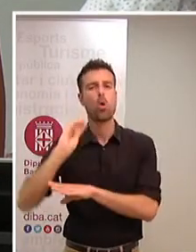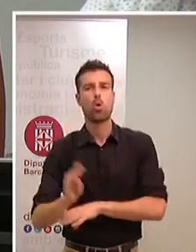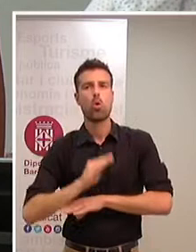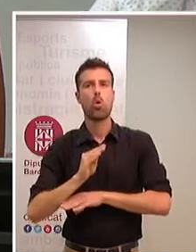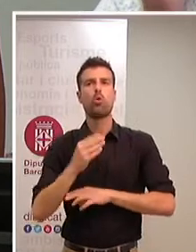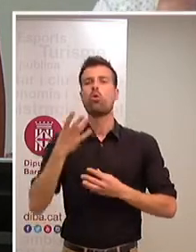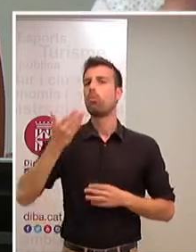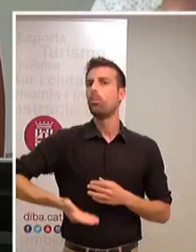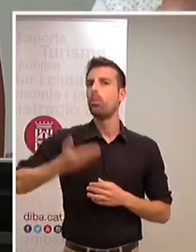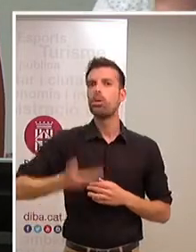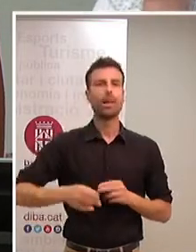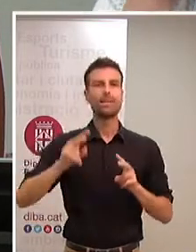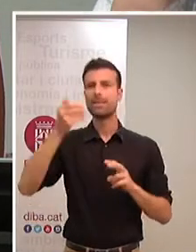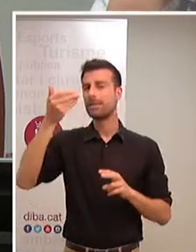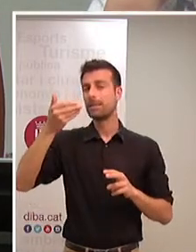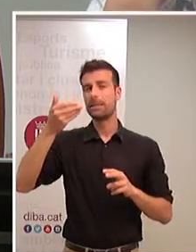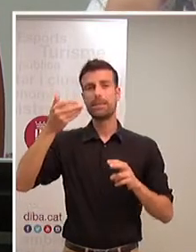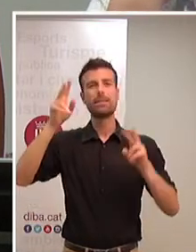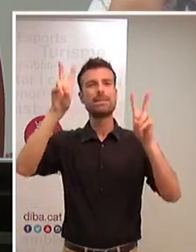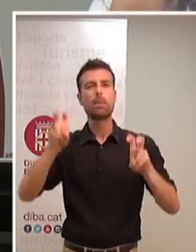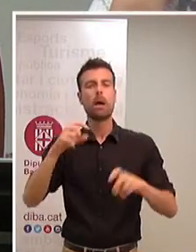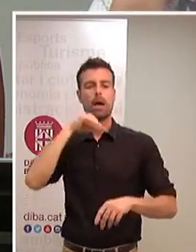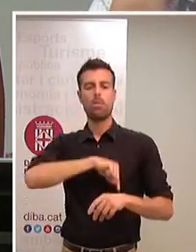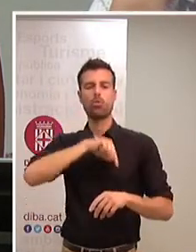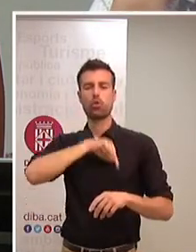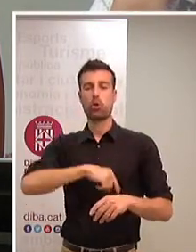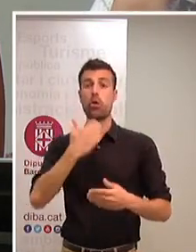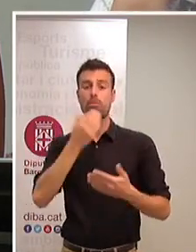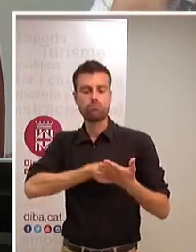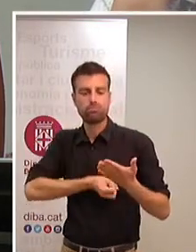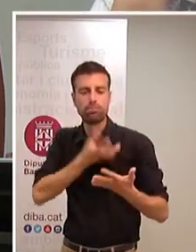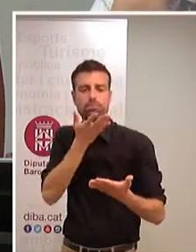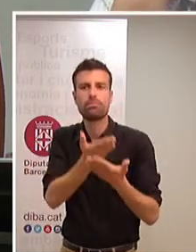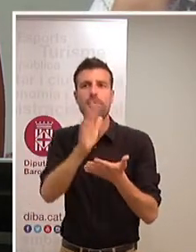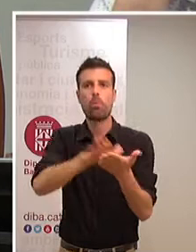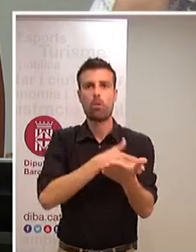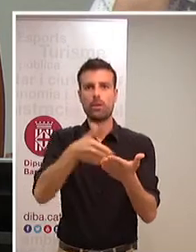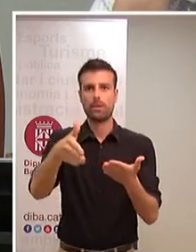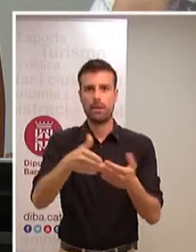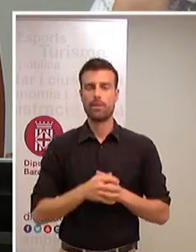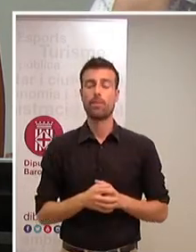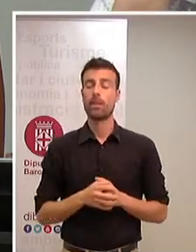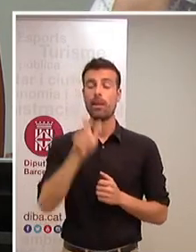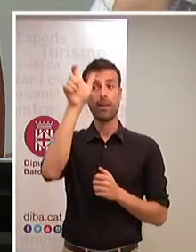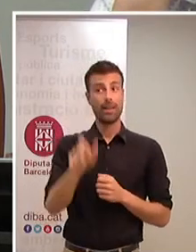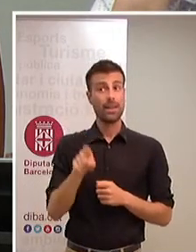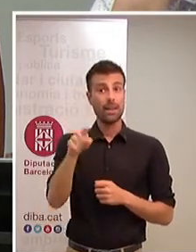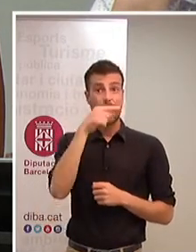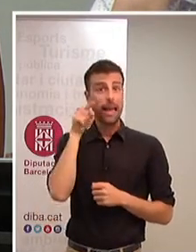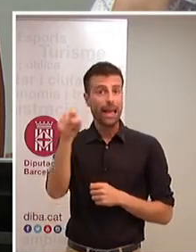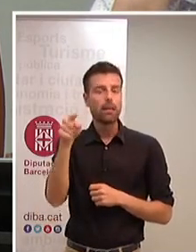la part de l'emoció a través de la poesia i ell explica molt bé